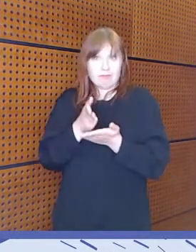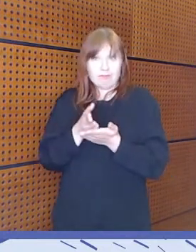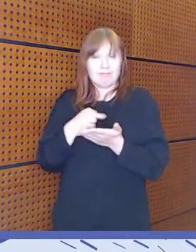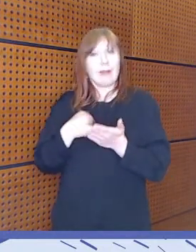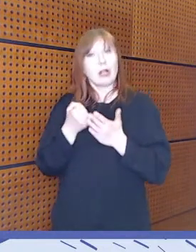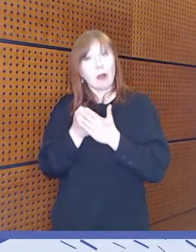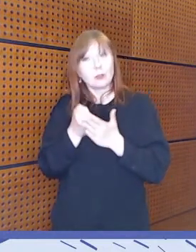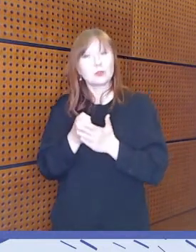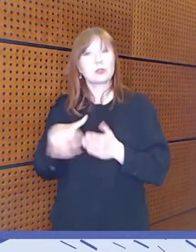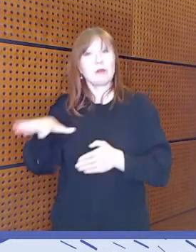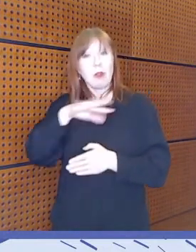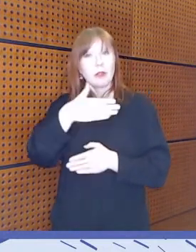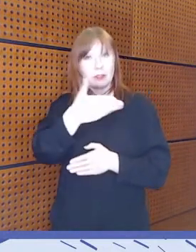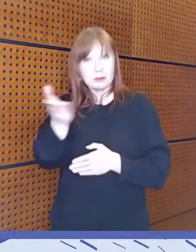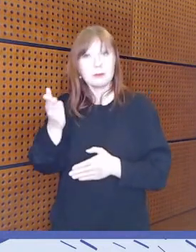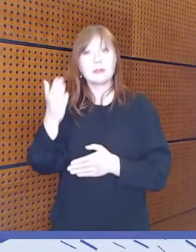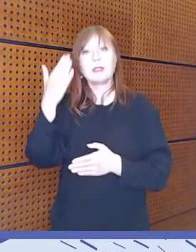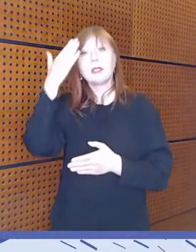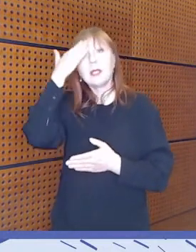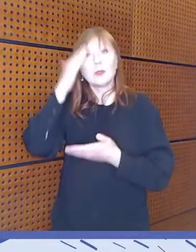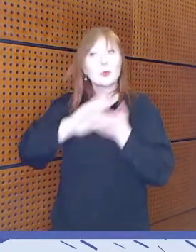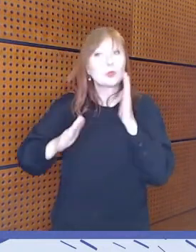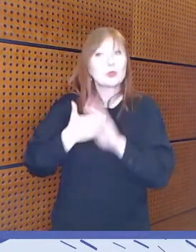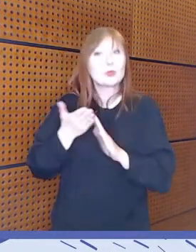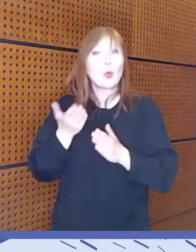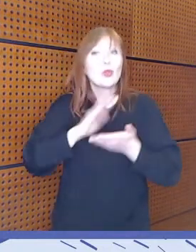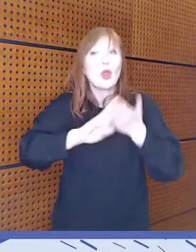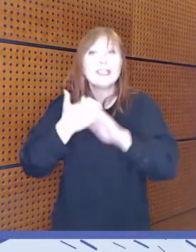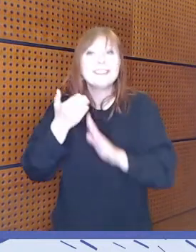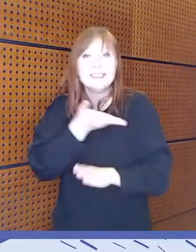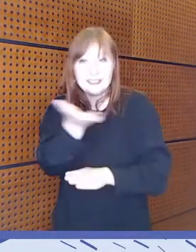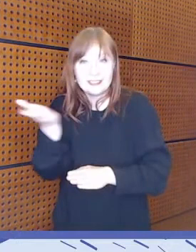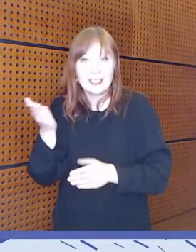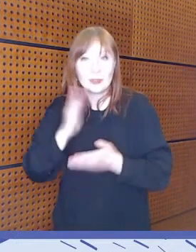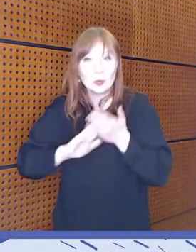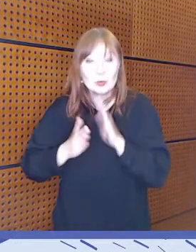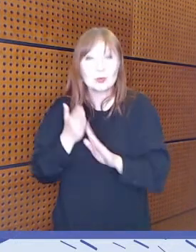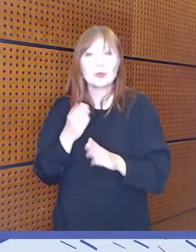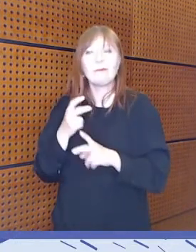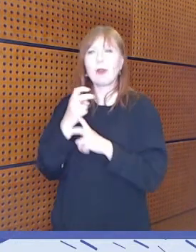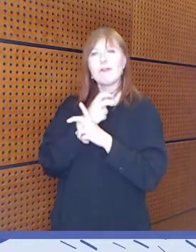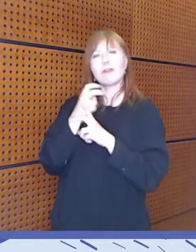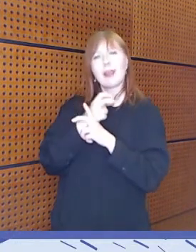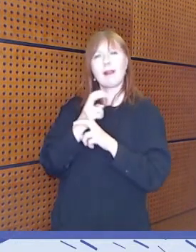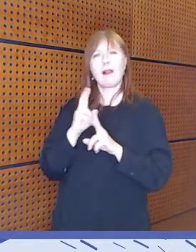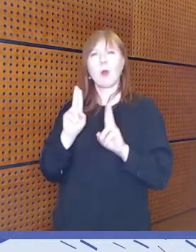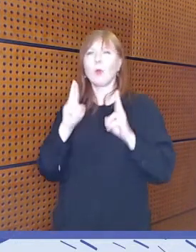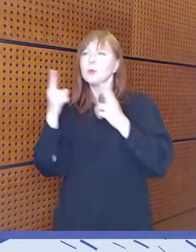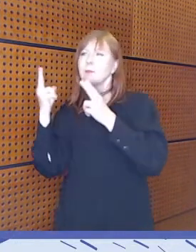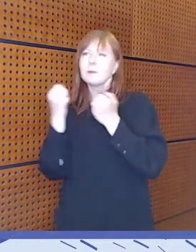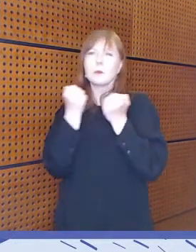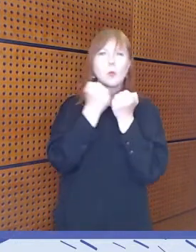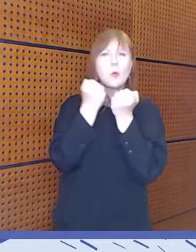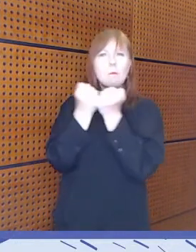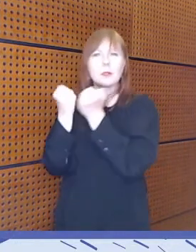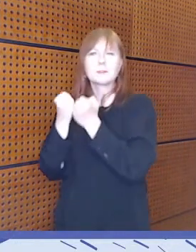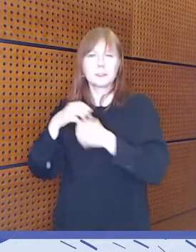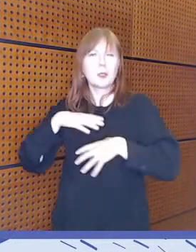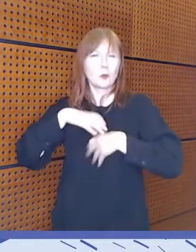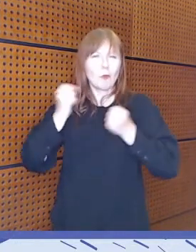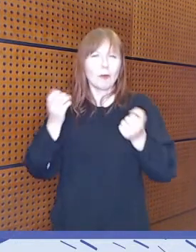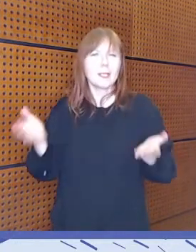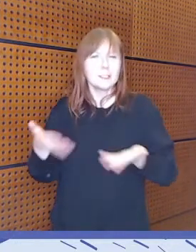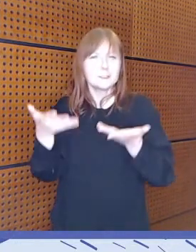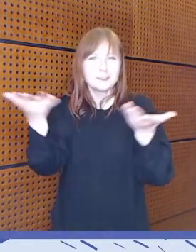läsnäolijoita tutustumaan toisille ja kokeilemaan uudenlaisia kumppanuuksia rohkeasti.